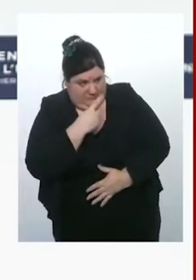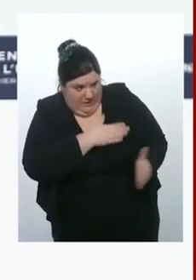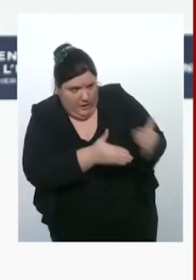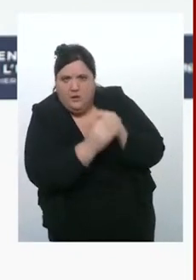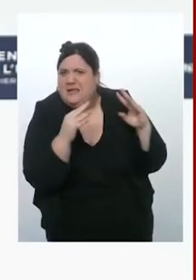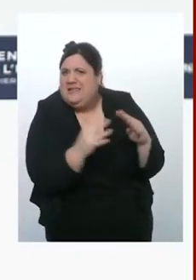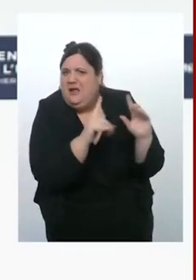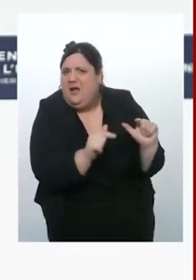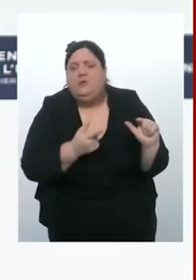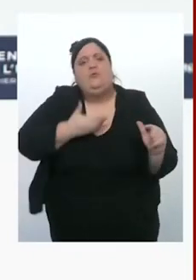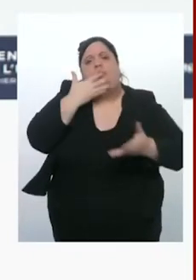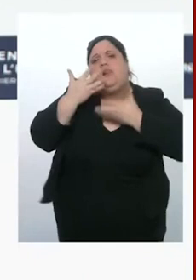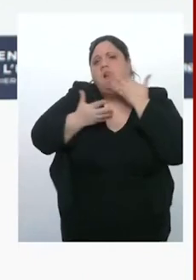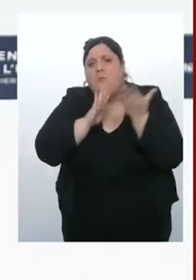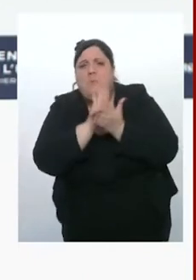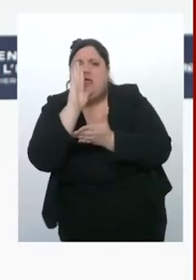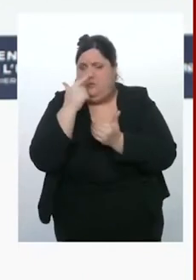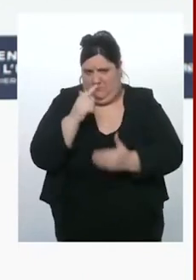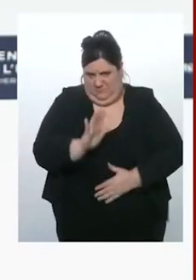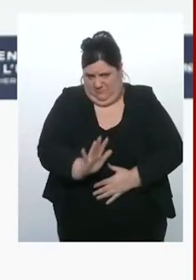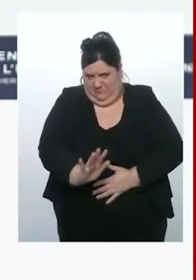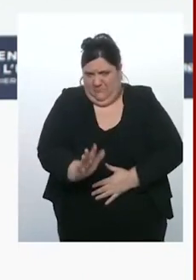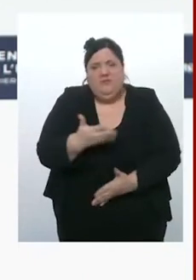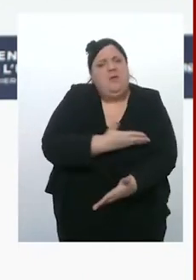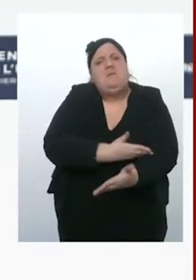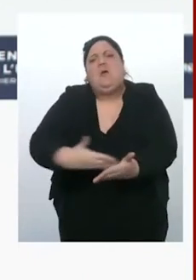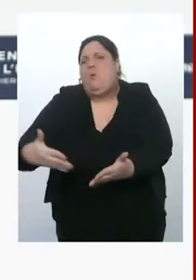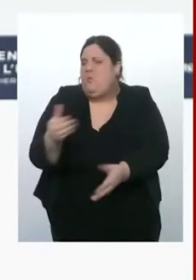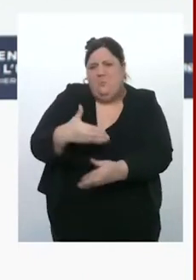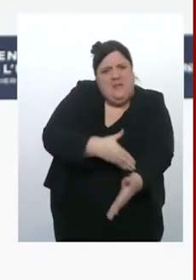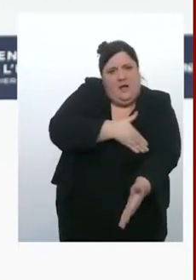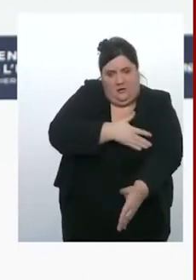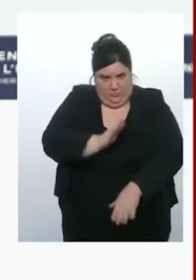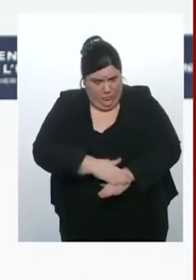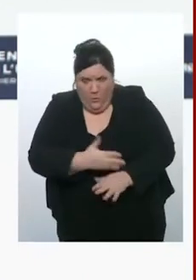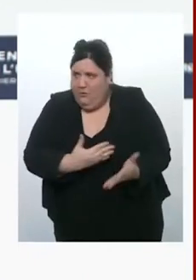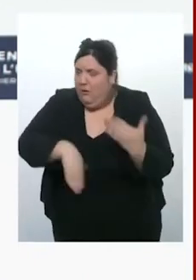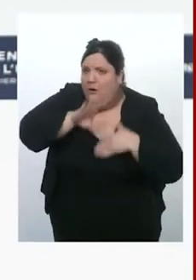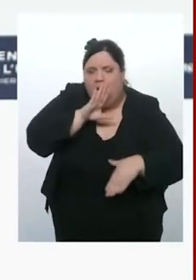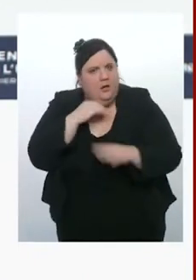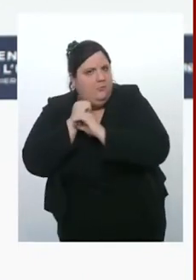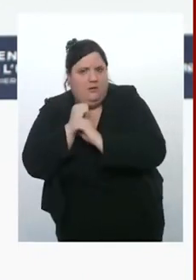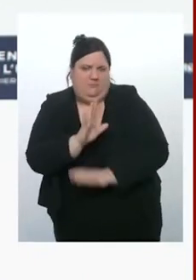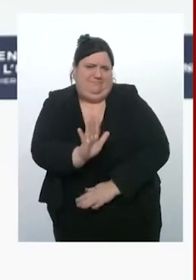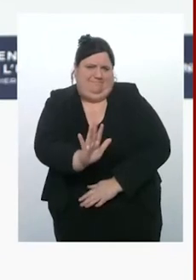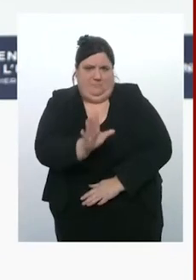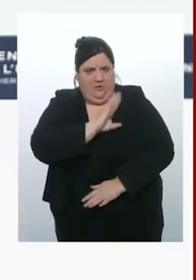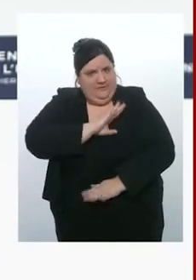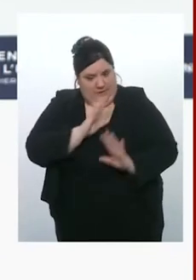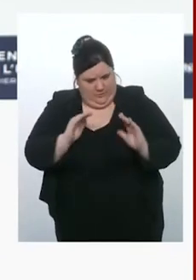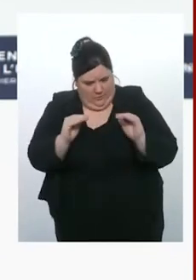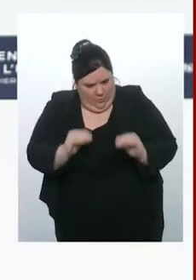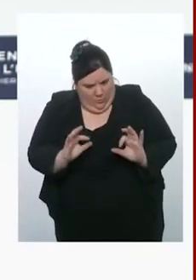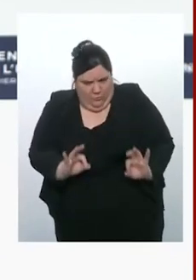des millions, des milliards qu'on ne savait pas tenir. La réalité, c'est qu'en fait, à très court terme, vous ne pouvez donner que les munitions que vous avez en